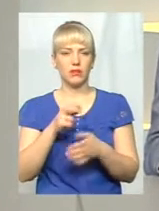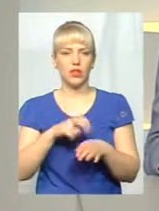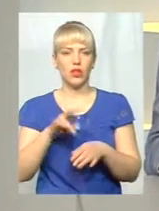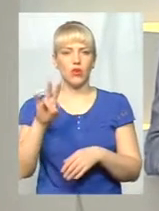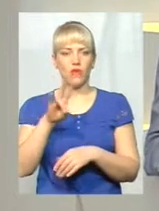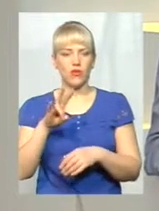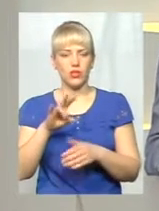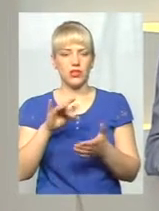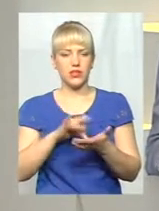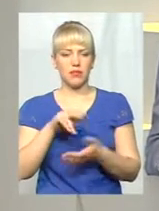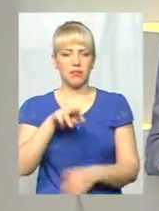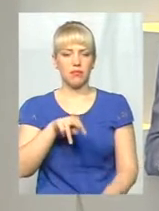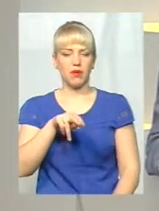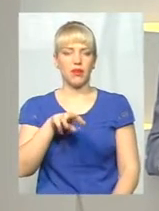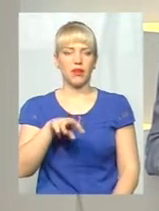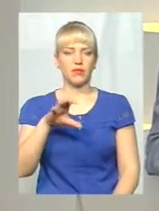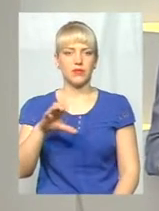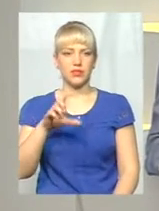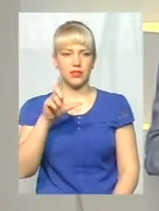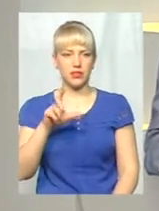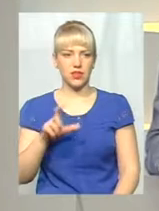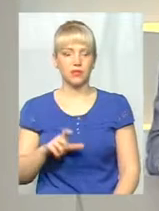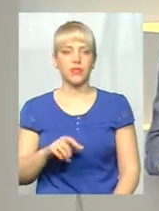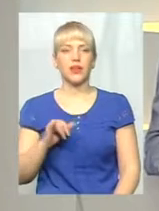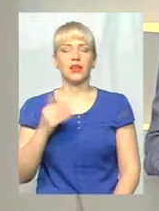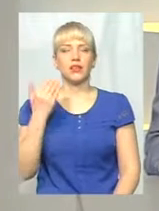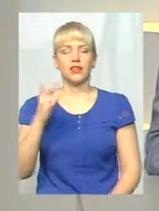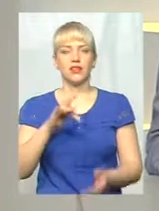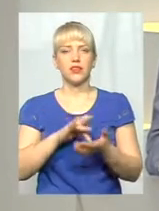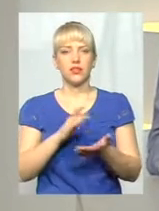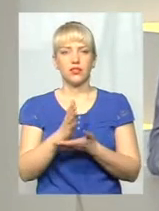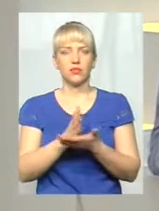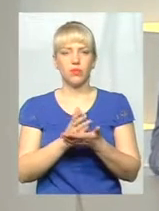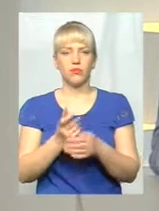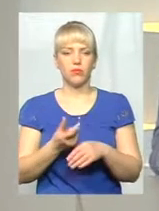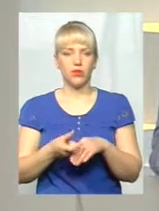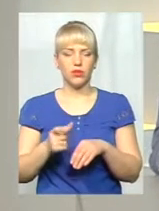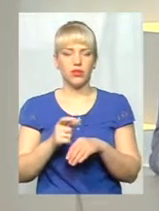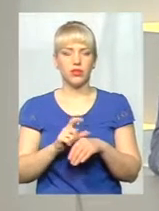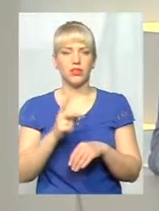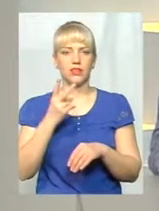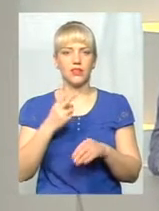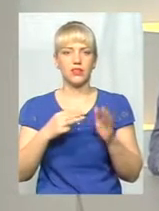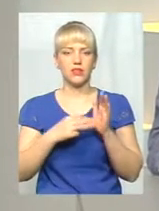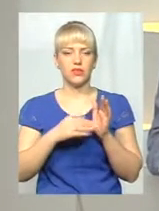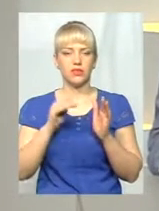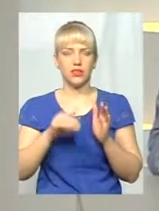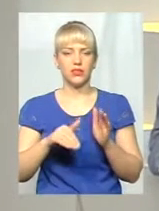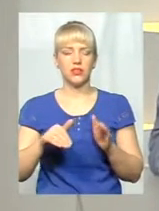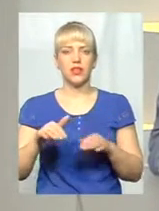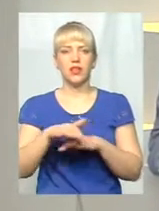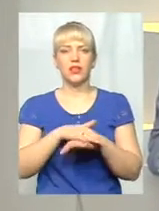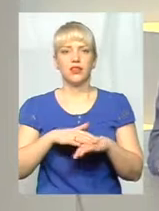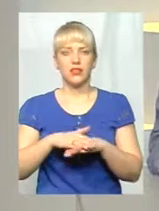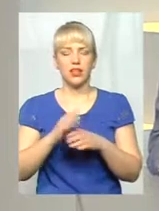центру ПМСД Наталією Фінагеєвою. Її центр обслуговує понад 28 тисяч населення. Угоди